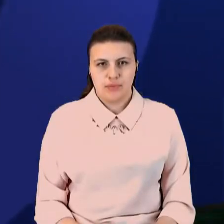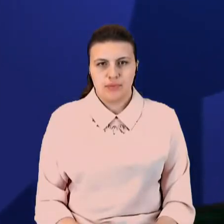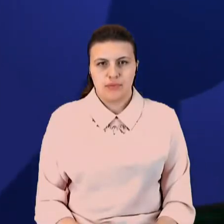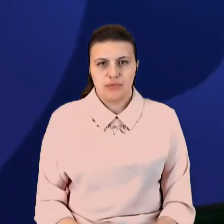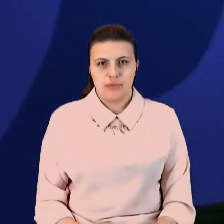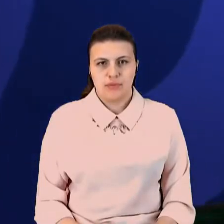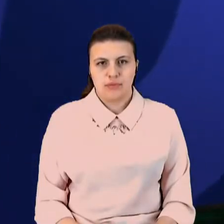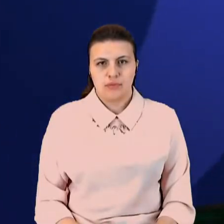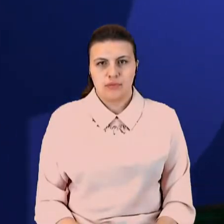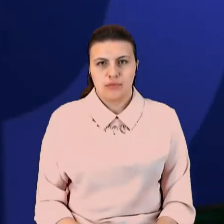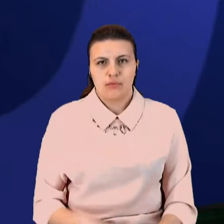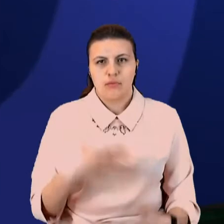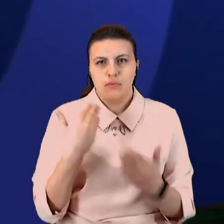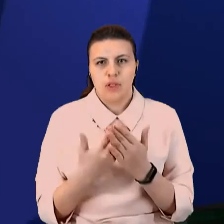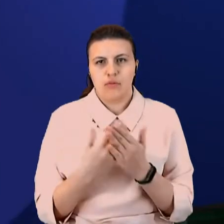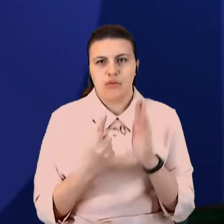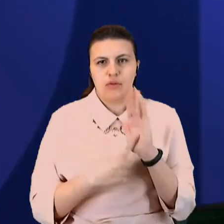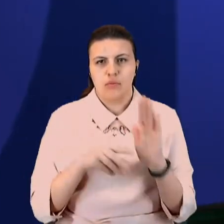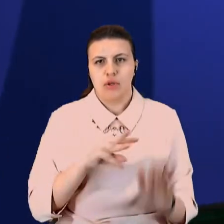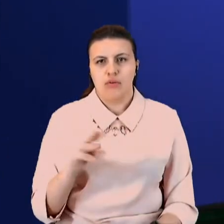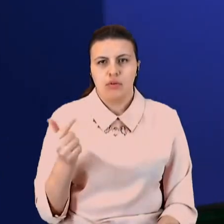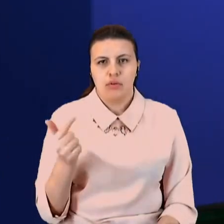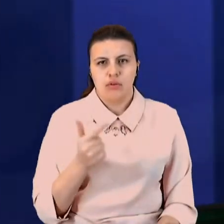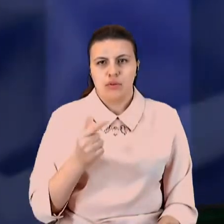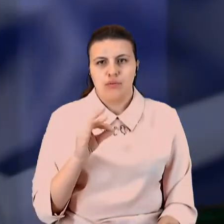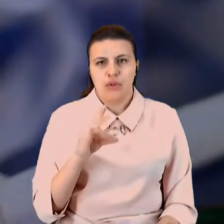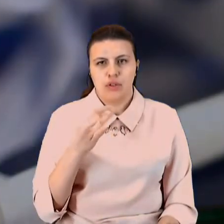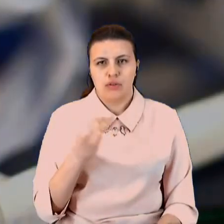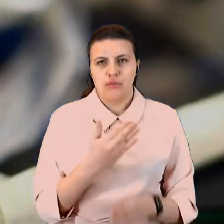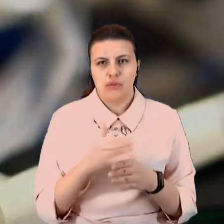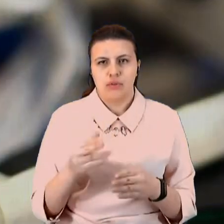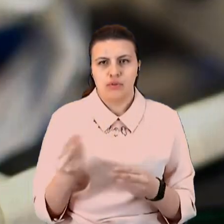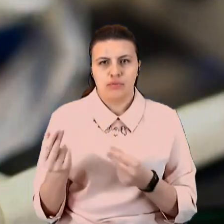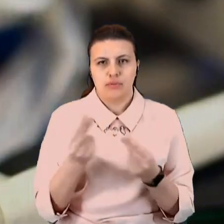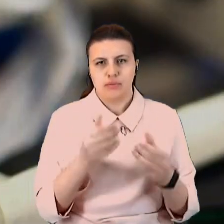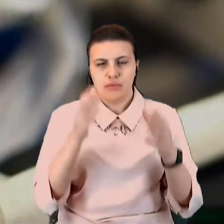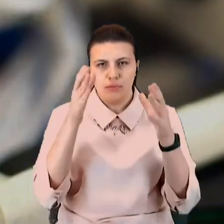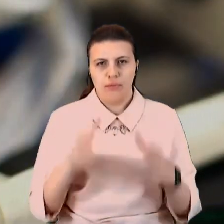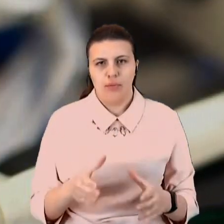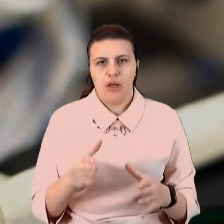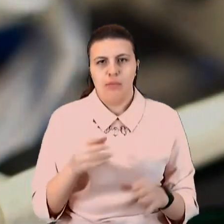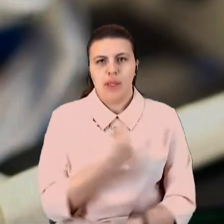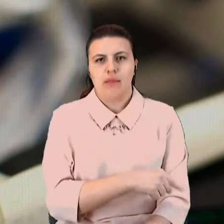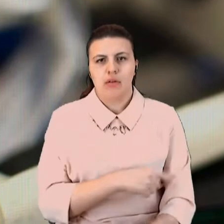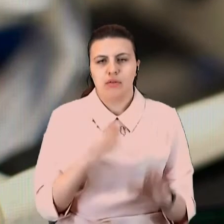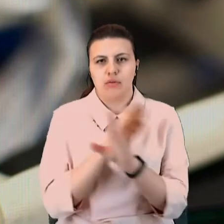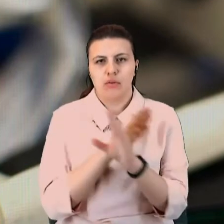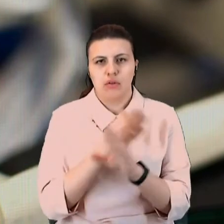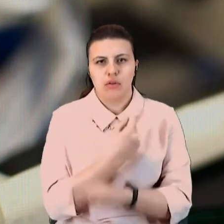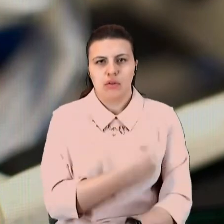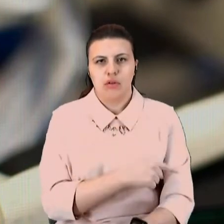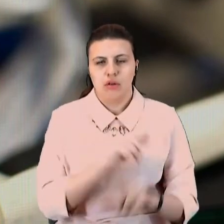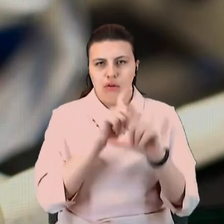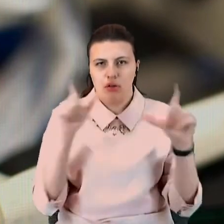Близько 6 мільйонів гривень субвенцій виділили на закупку балонів медичного кисню для лікарень Донеччини, повідомив